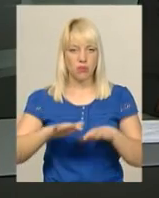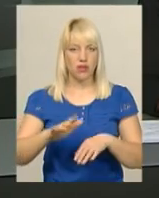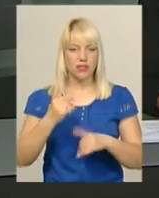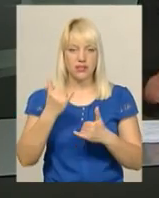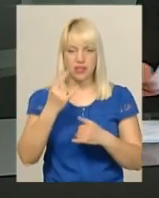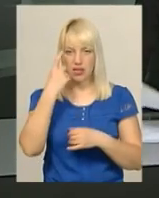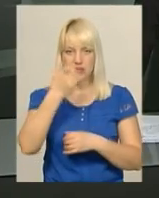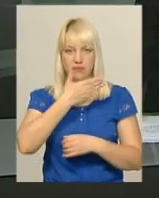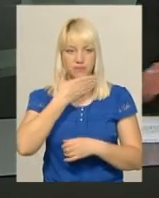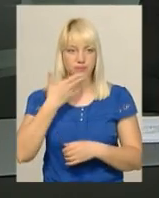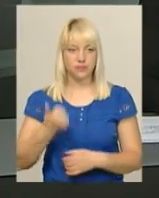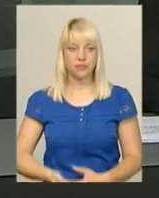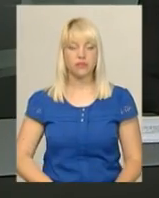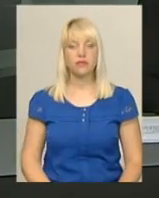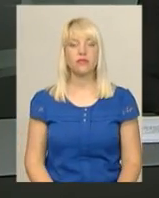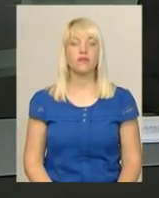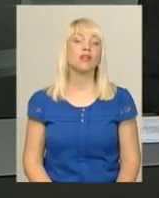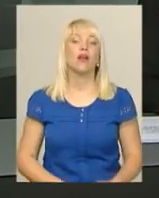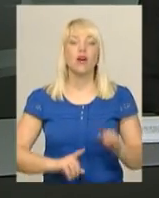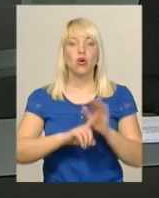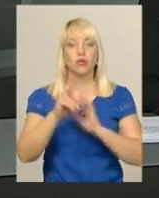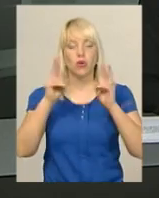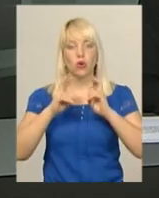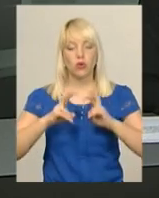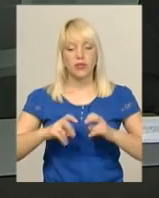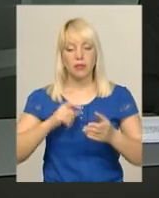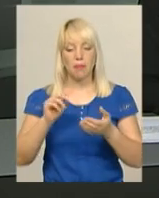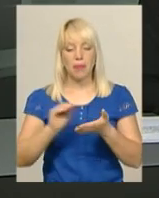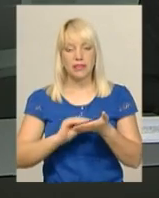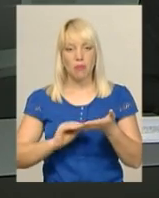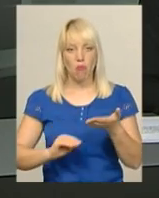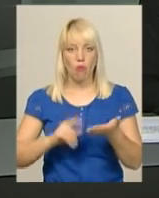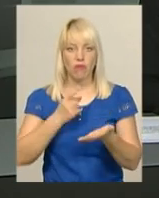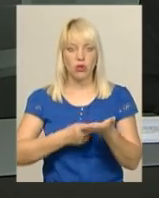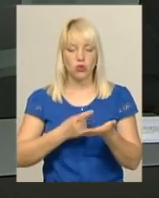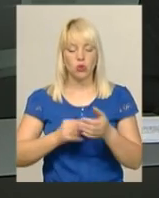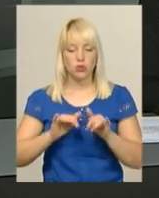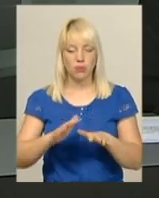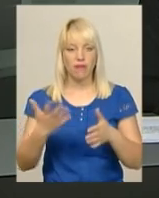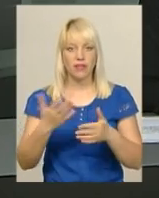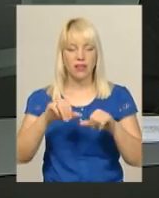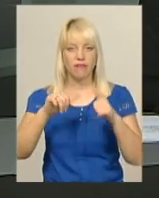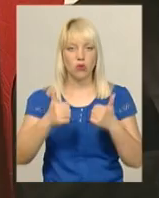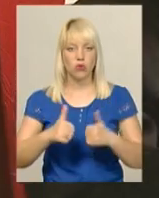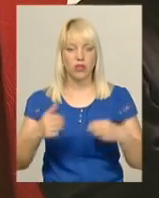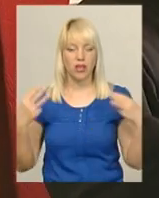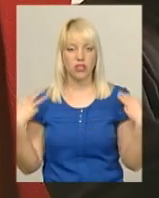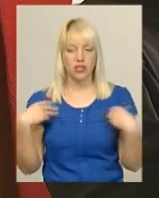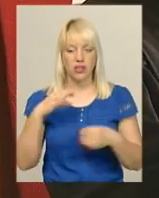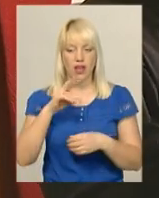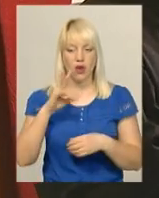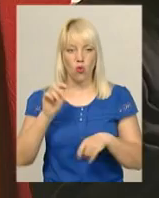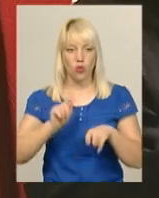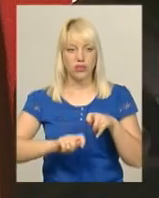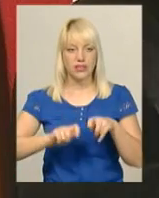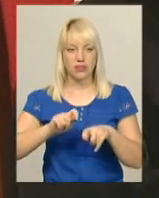повідомила. Розпочали розгляд письмових доказів у справі, де фігурує начальник обласної держекоінспекції Віталій